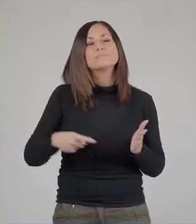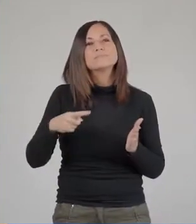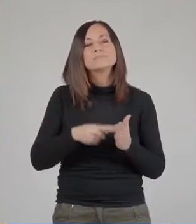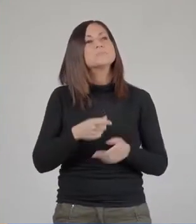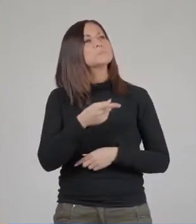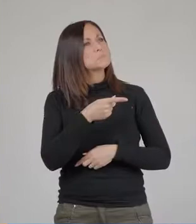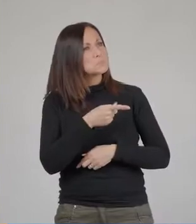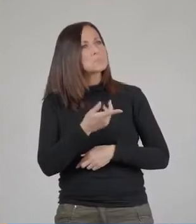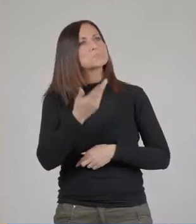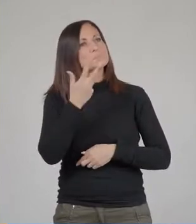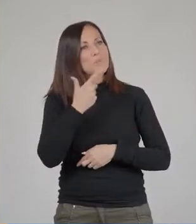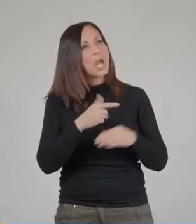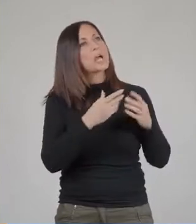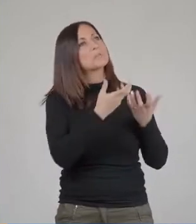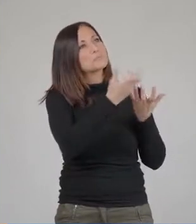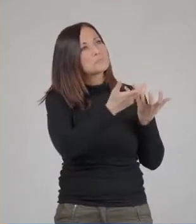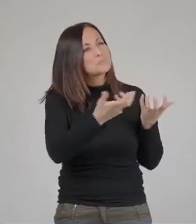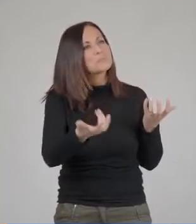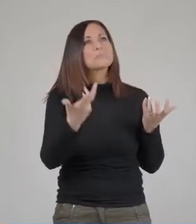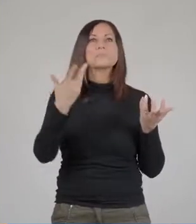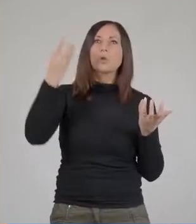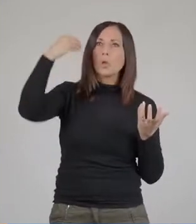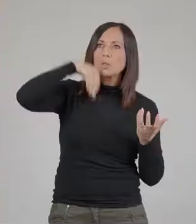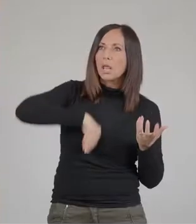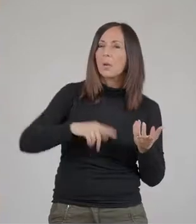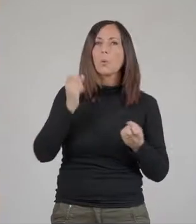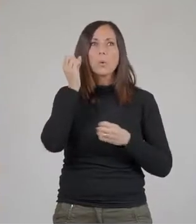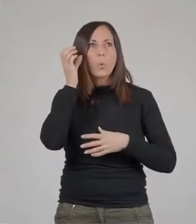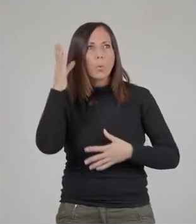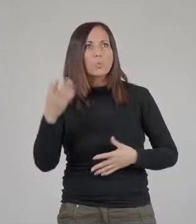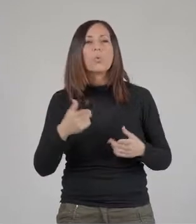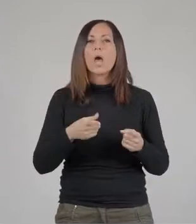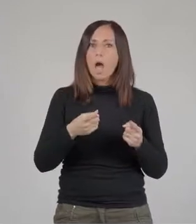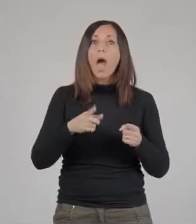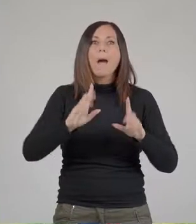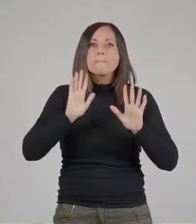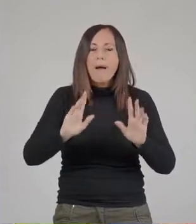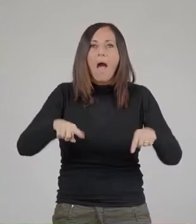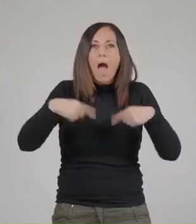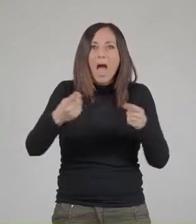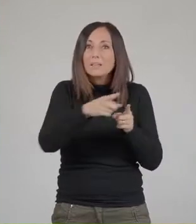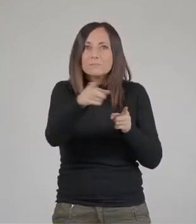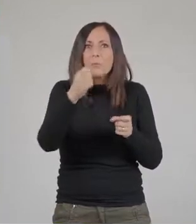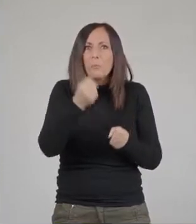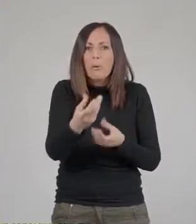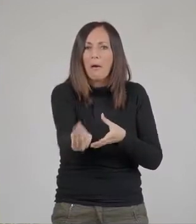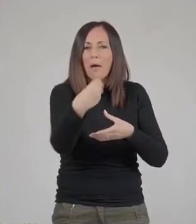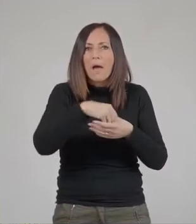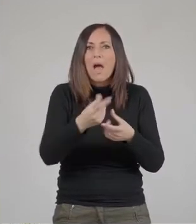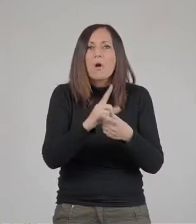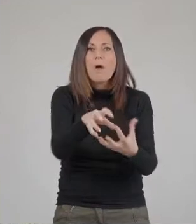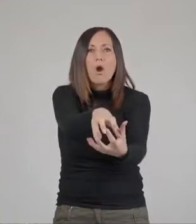apprezza i contenuti di ciò che viene presentato, ma può contribuire gli stessi, sia